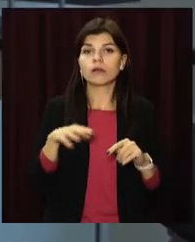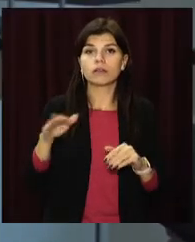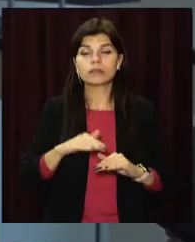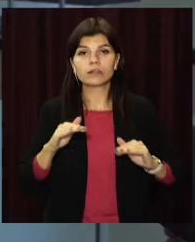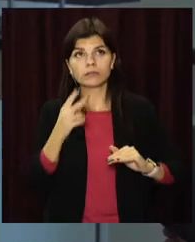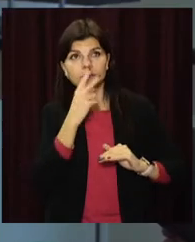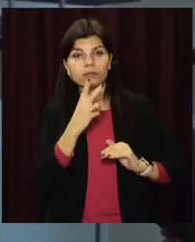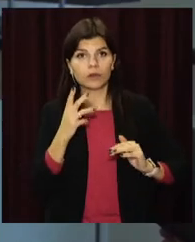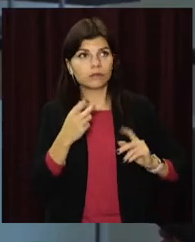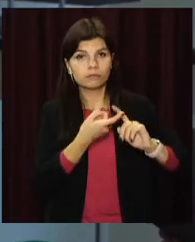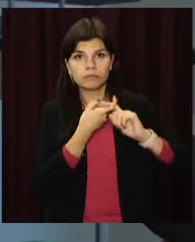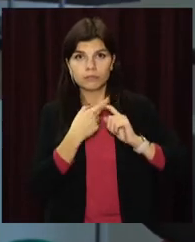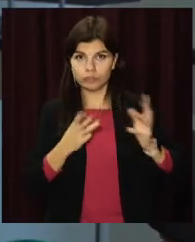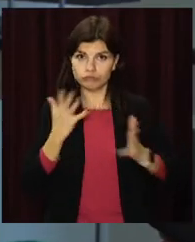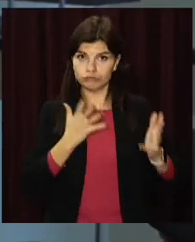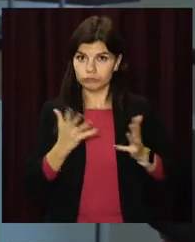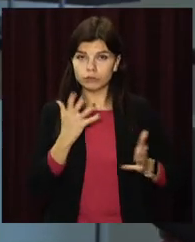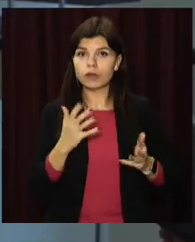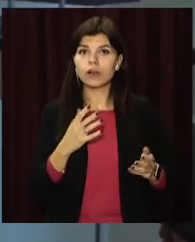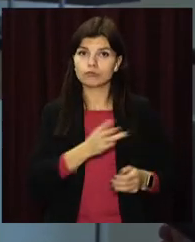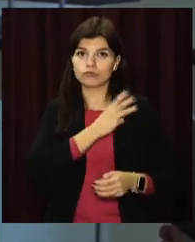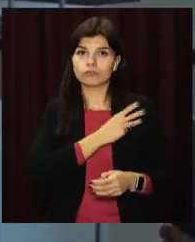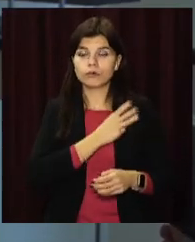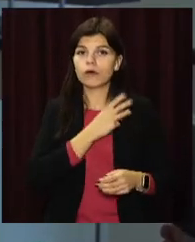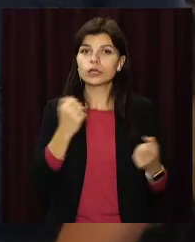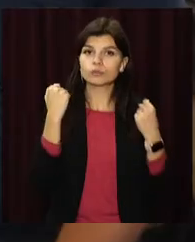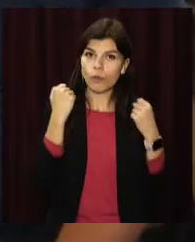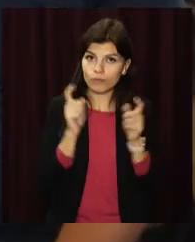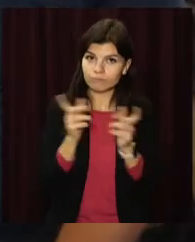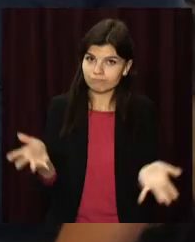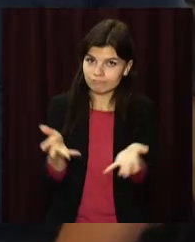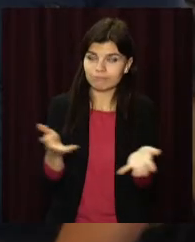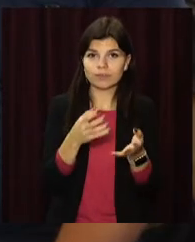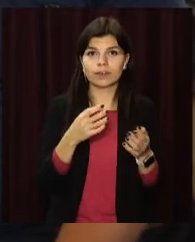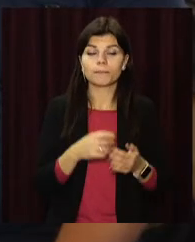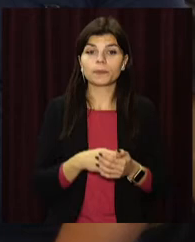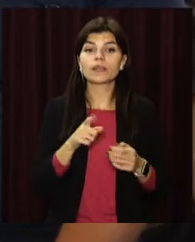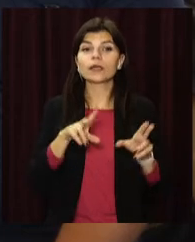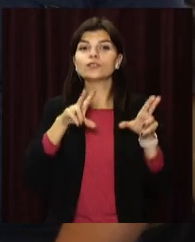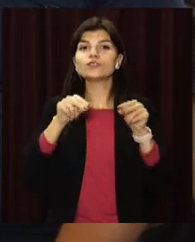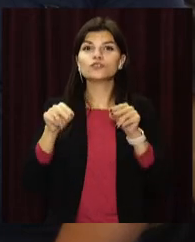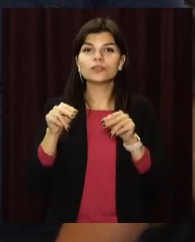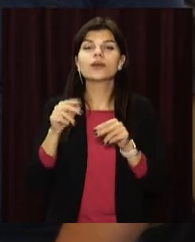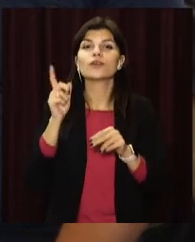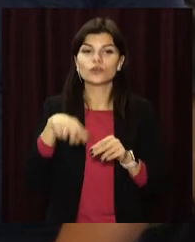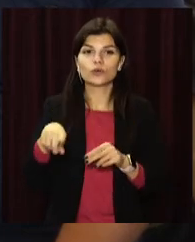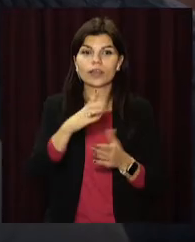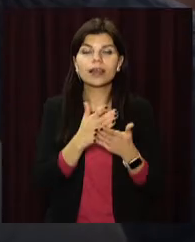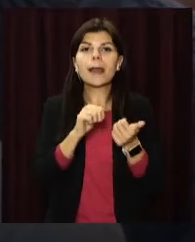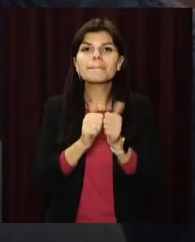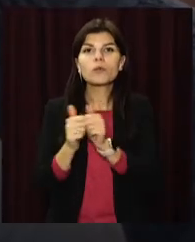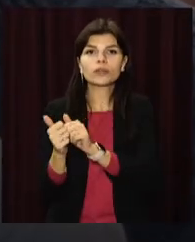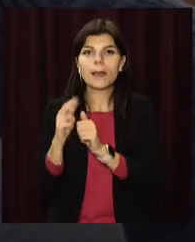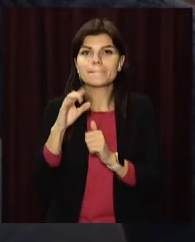фізичними активностями, пропаганда здорового способу життя. Серед щасливчиків є адміністратор центральної бібліотеки